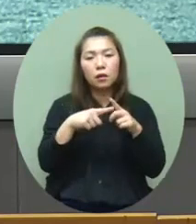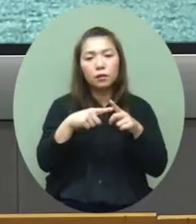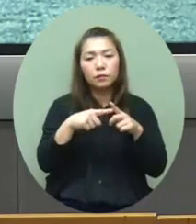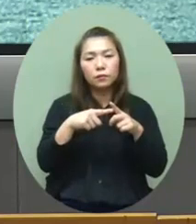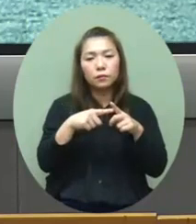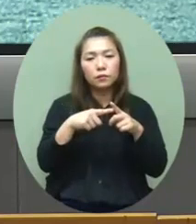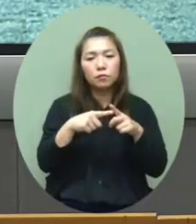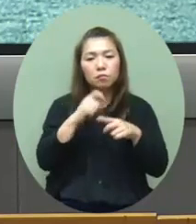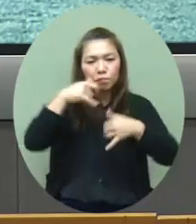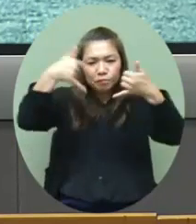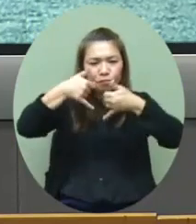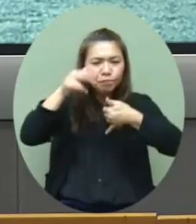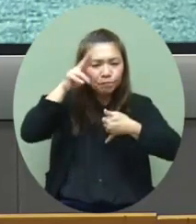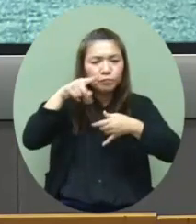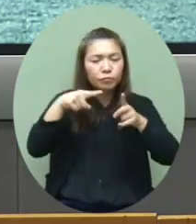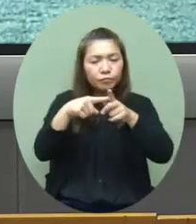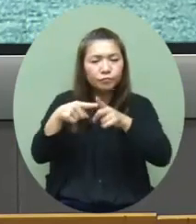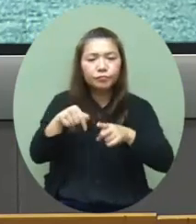是一些紧密接触者